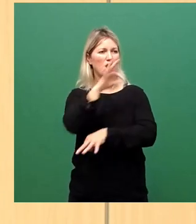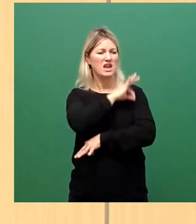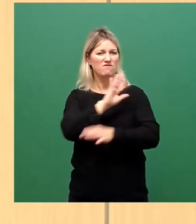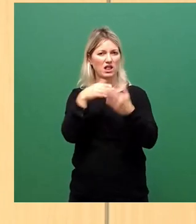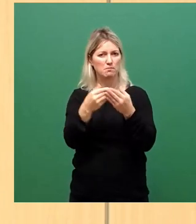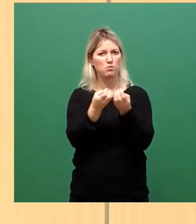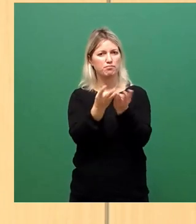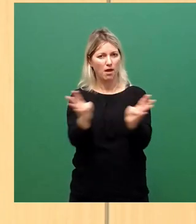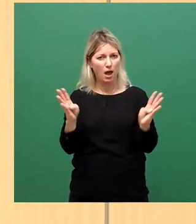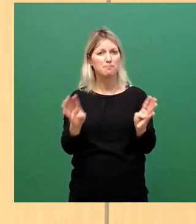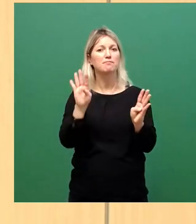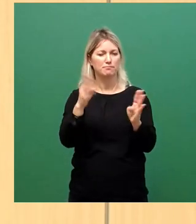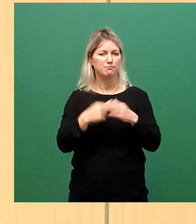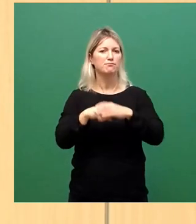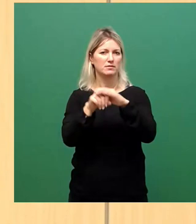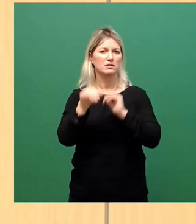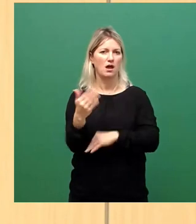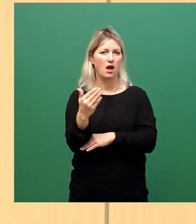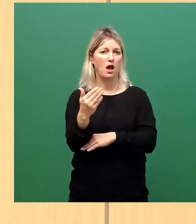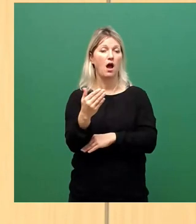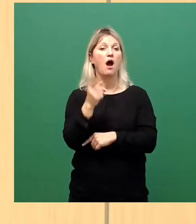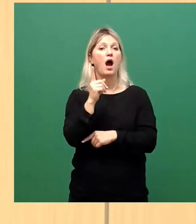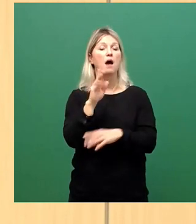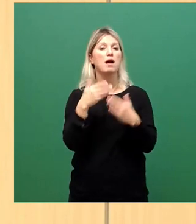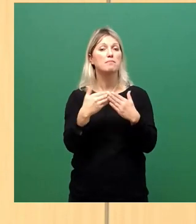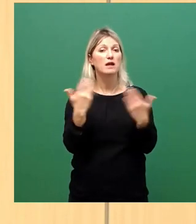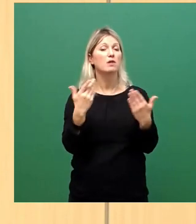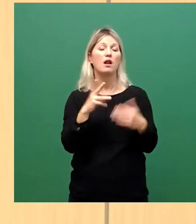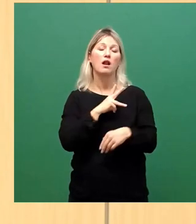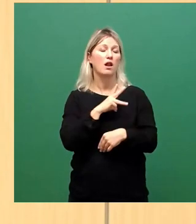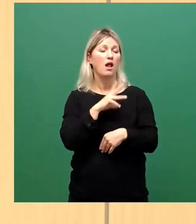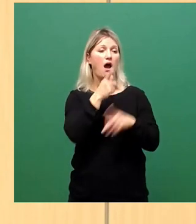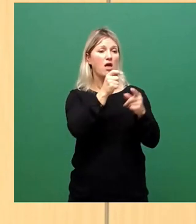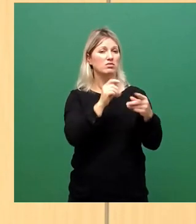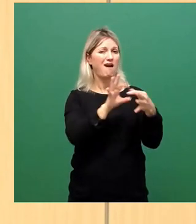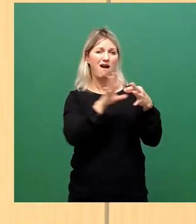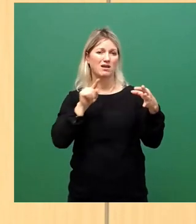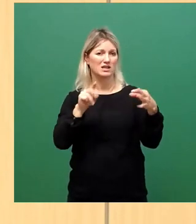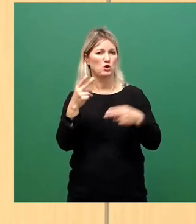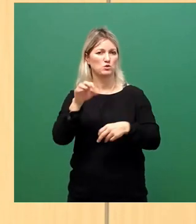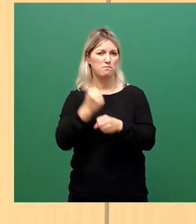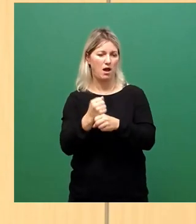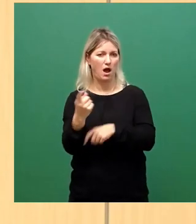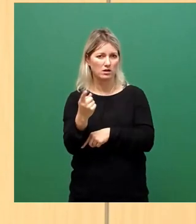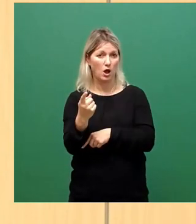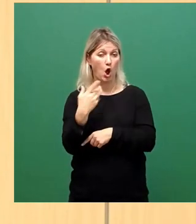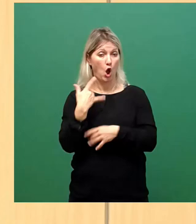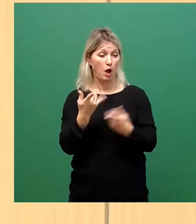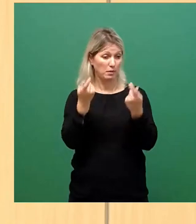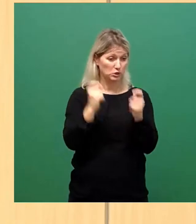wird aber glücklicherweise auch unabhängig von dem vorliegenden Antrag gemacht. Alles Weitere macht keinen Unterschied, ob wir es hier beschließen oder auch nicht.